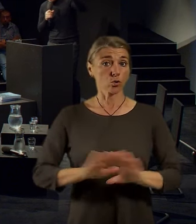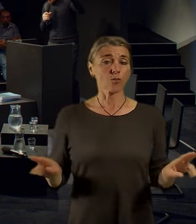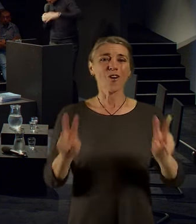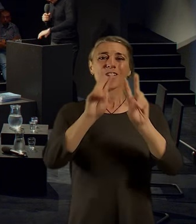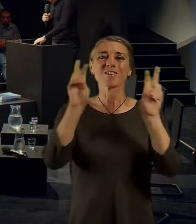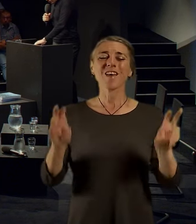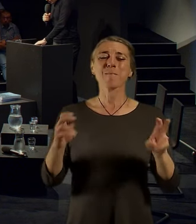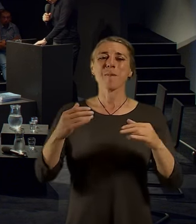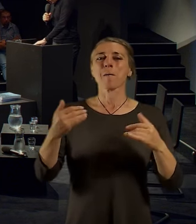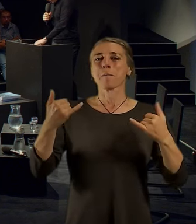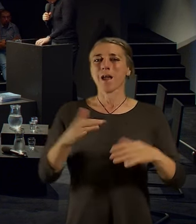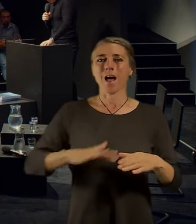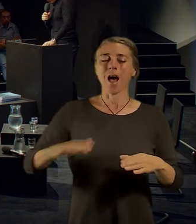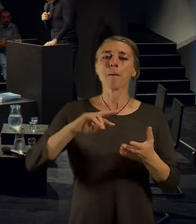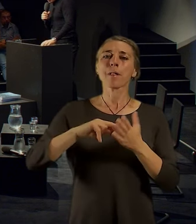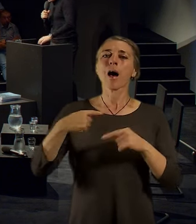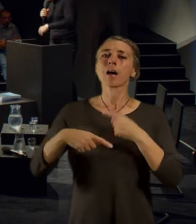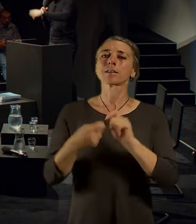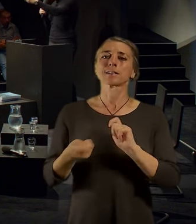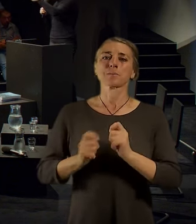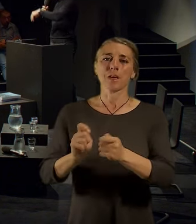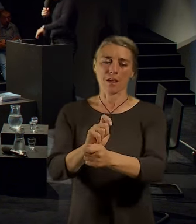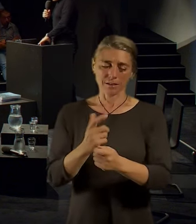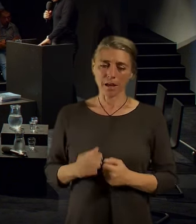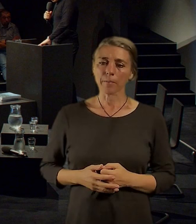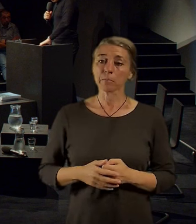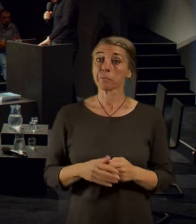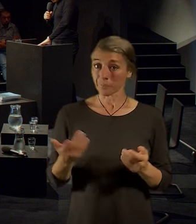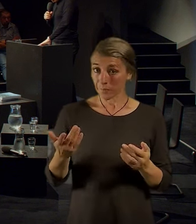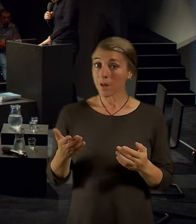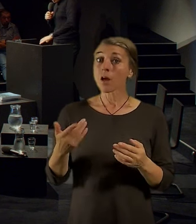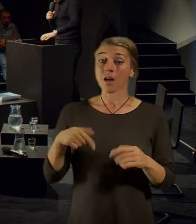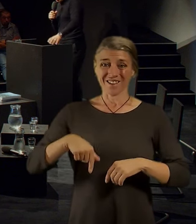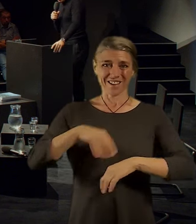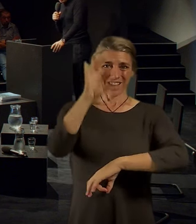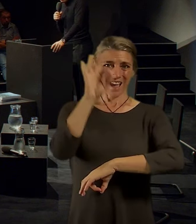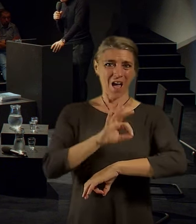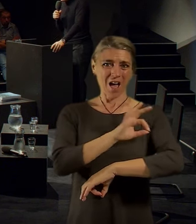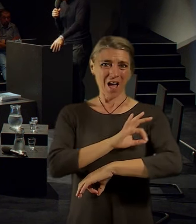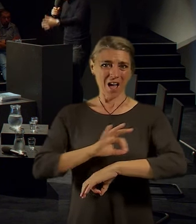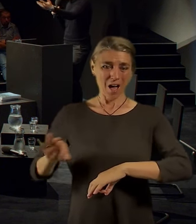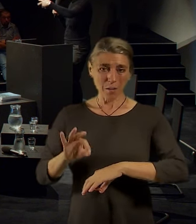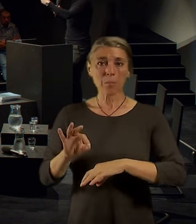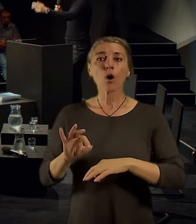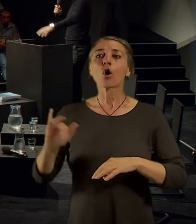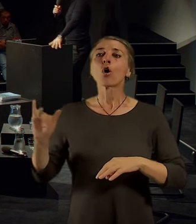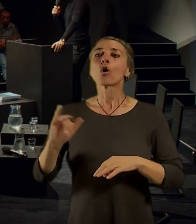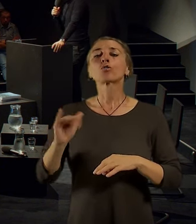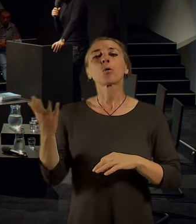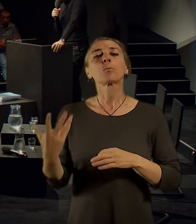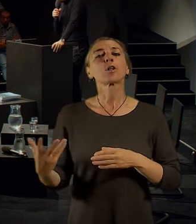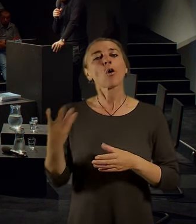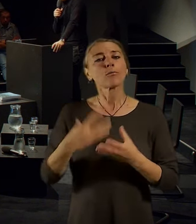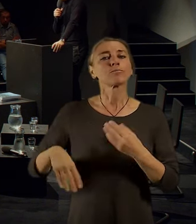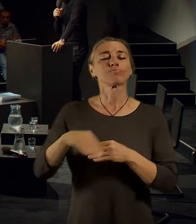Tady jste viděl kou rekapitulaci těch změn, které v Praze teďka dějí, pokud s námi s Centrem architektury městského plánování jste v létě jezdili třeba na nějaké